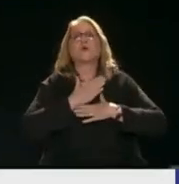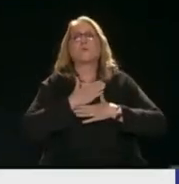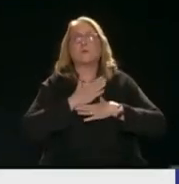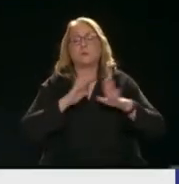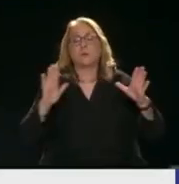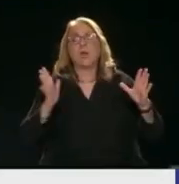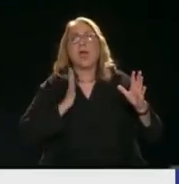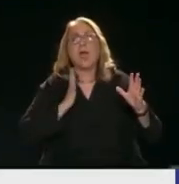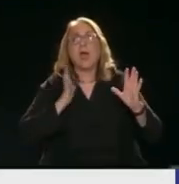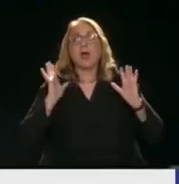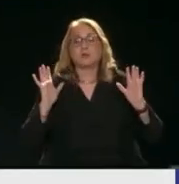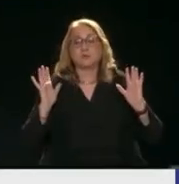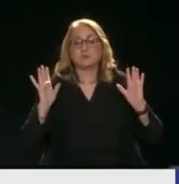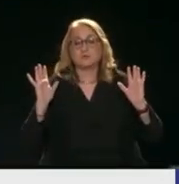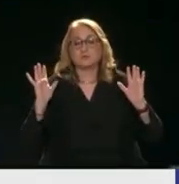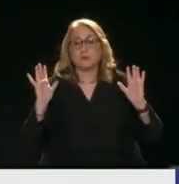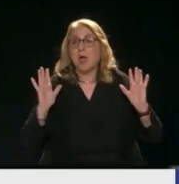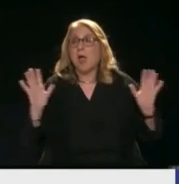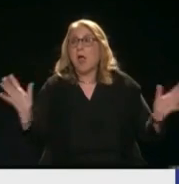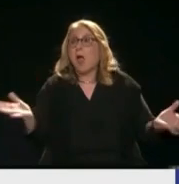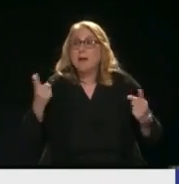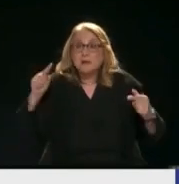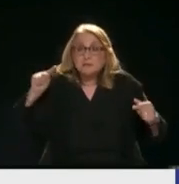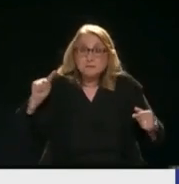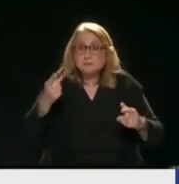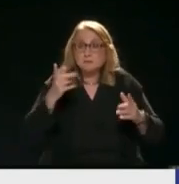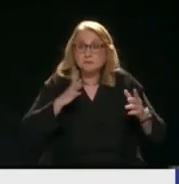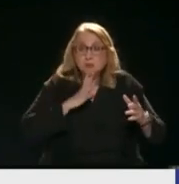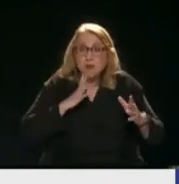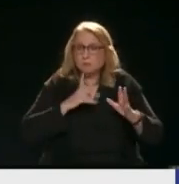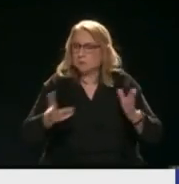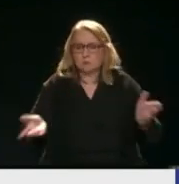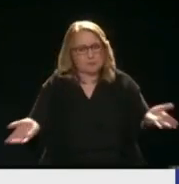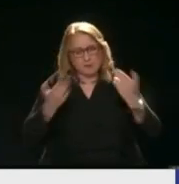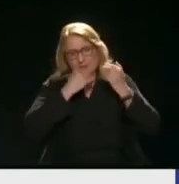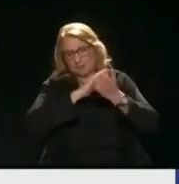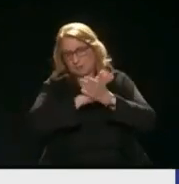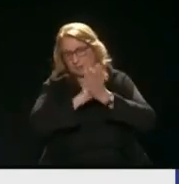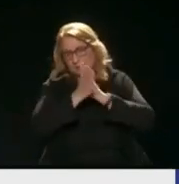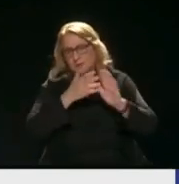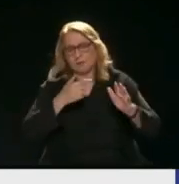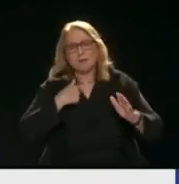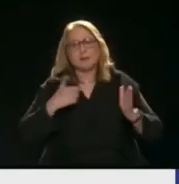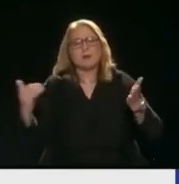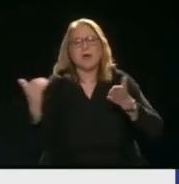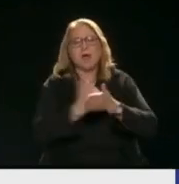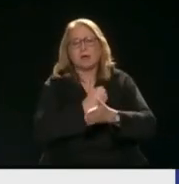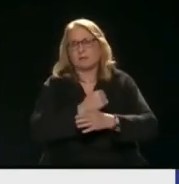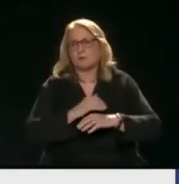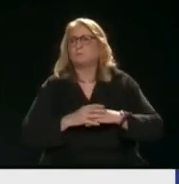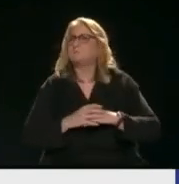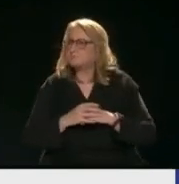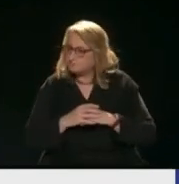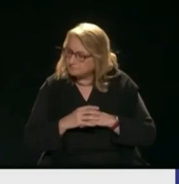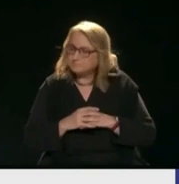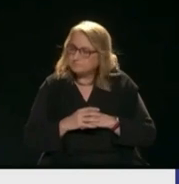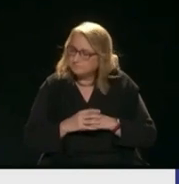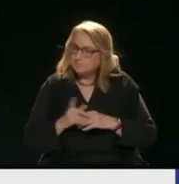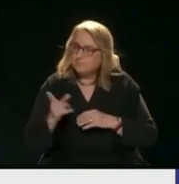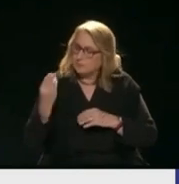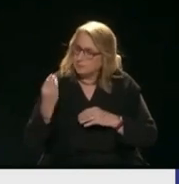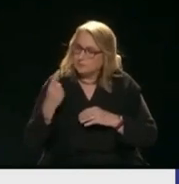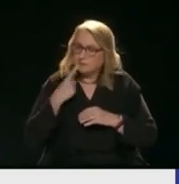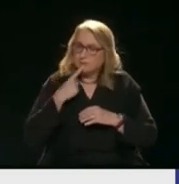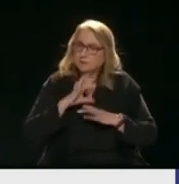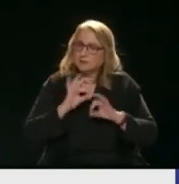Όχι δεν το δέχομαι Δεν υπάρχει για μένα Μα δεν έχει καν δίκαιο Μπορεί να υπάρξει Είσαι σαφής Κύριε Σόρα Ένα άλλο